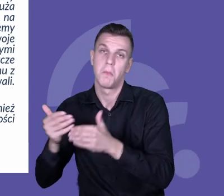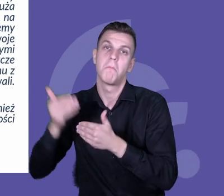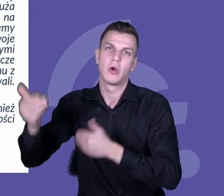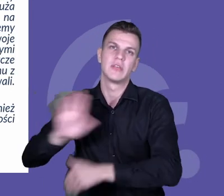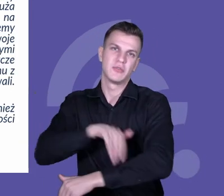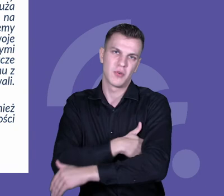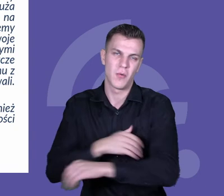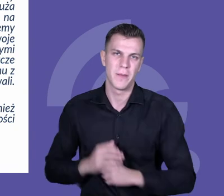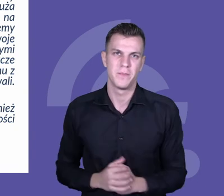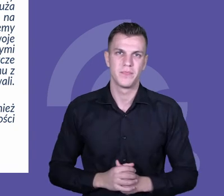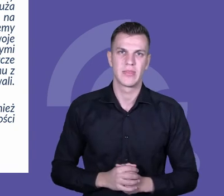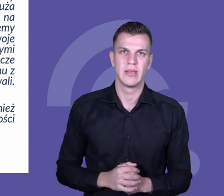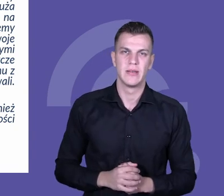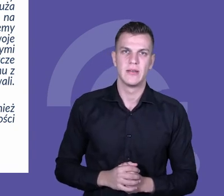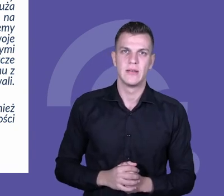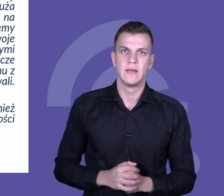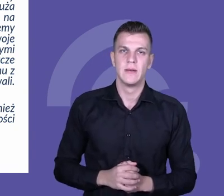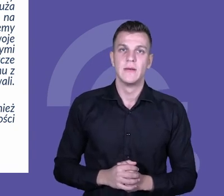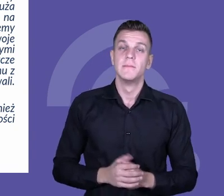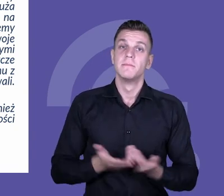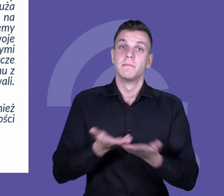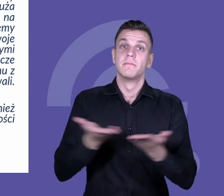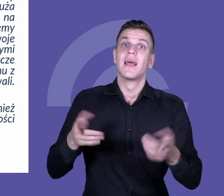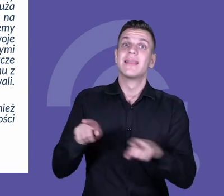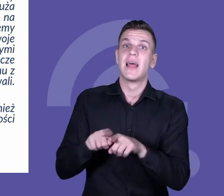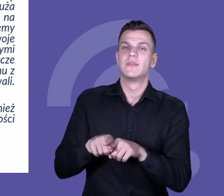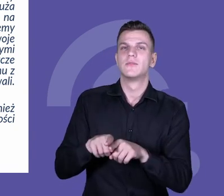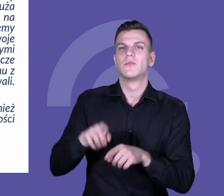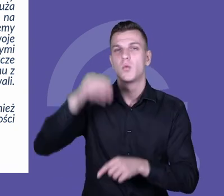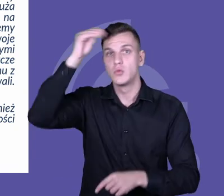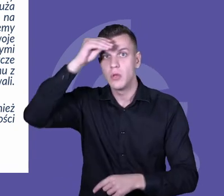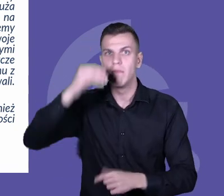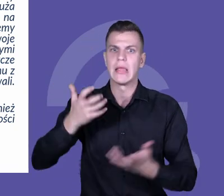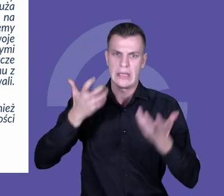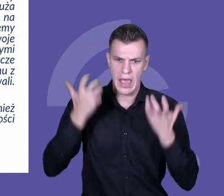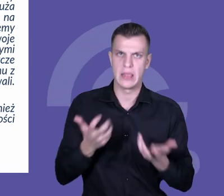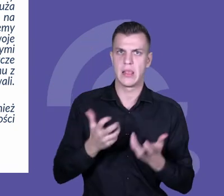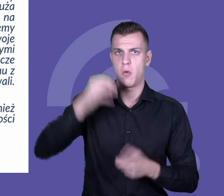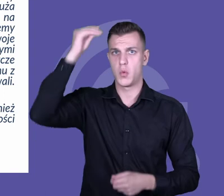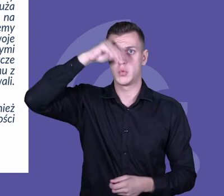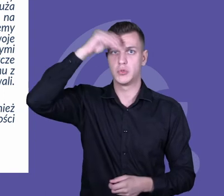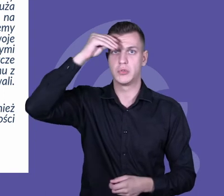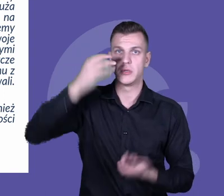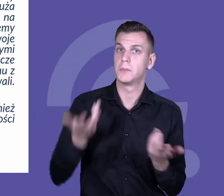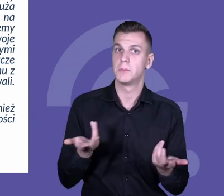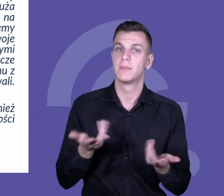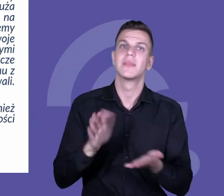W klasach projektowych wzrosła również motywacja do nauki. Uczniowie chętniej organizowali się,